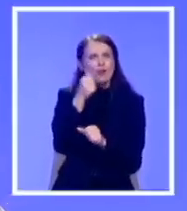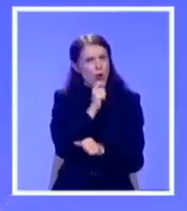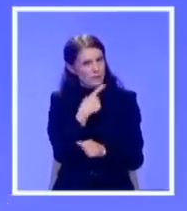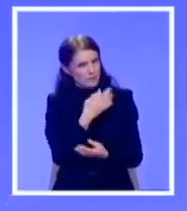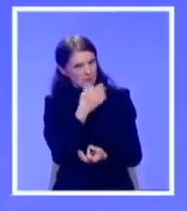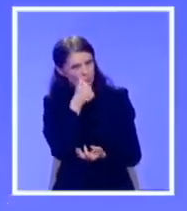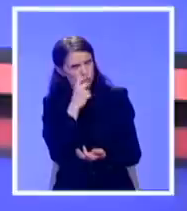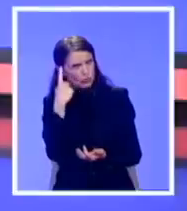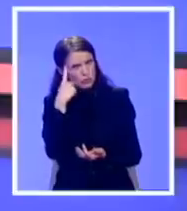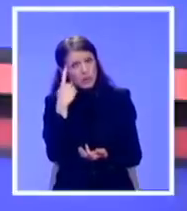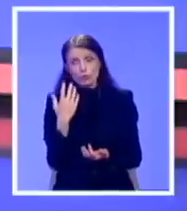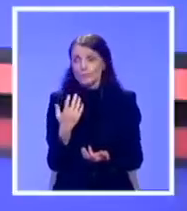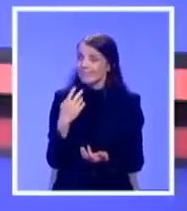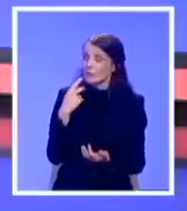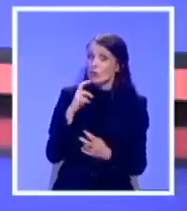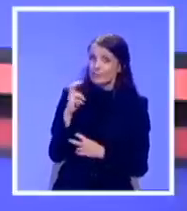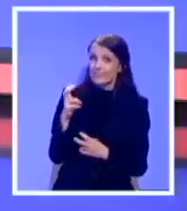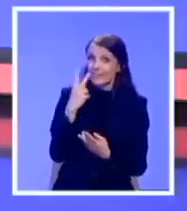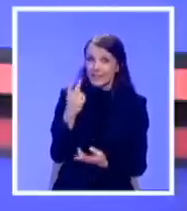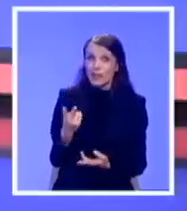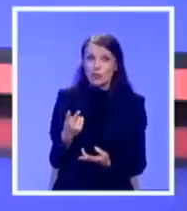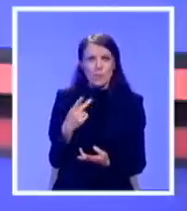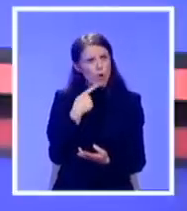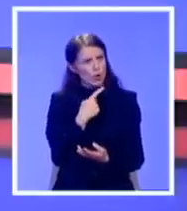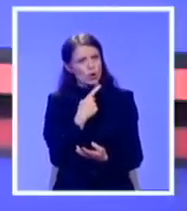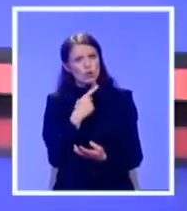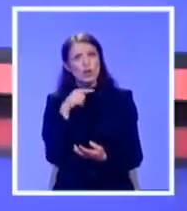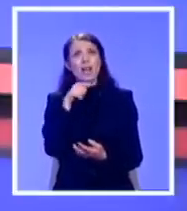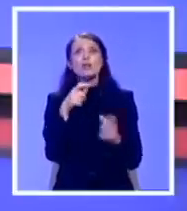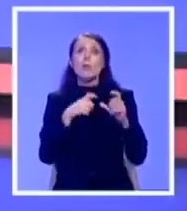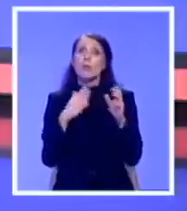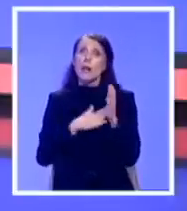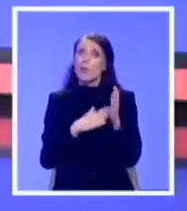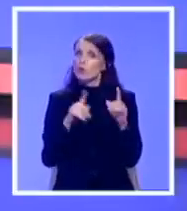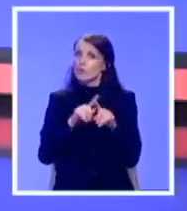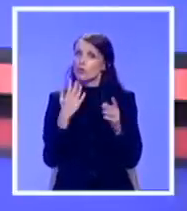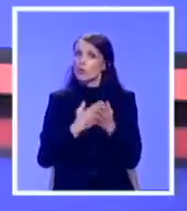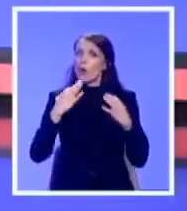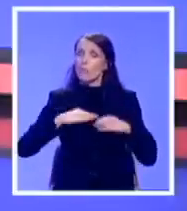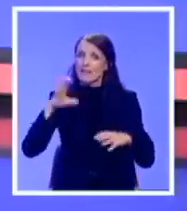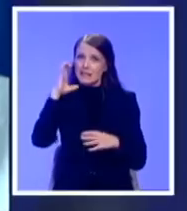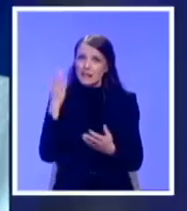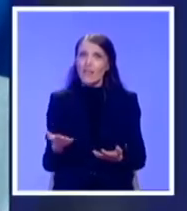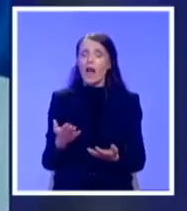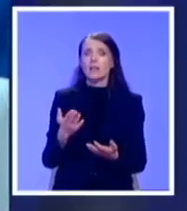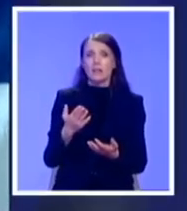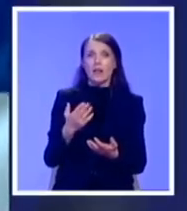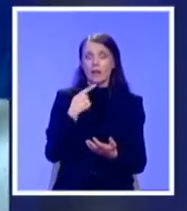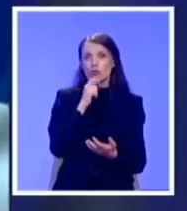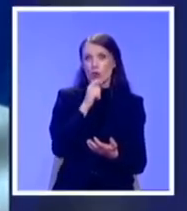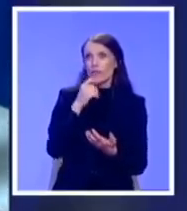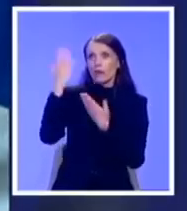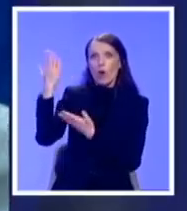za koje godine. On bio predsjednik vlade, predsjednik. Slovodnošić je bio predsjednik vlade. Pa dobro, bio je. Sigur vole.